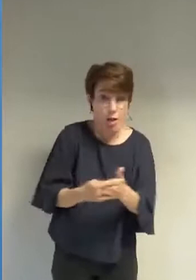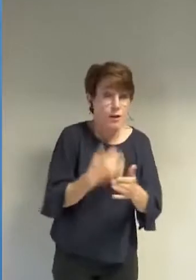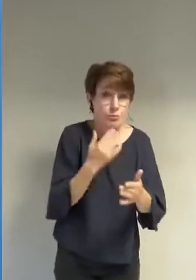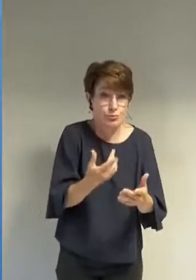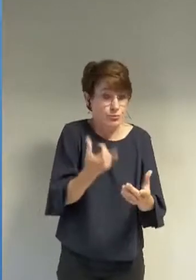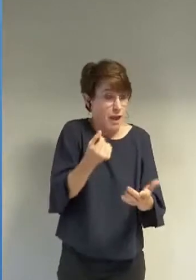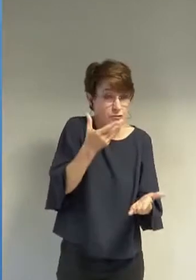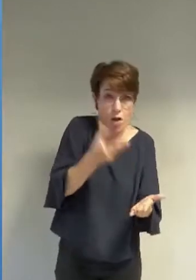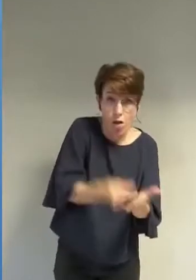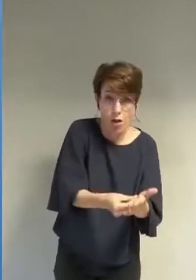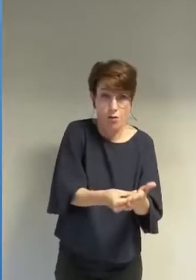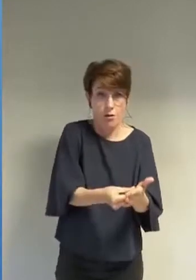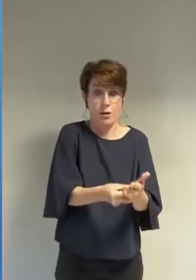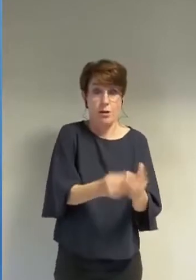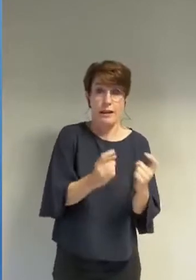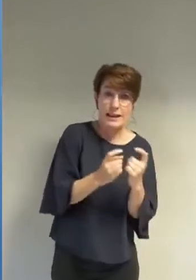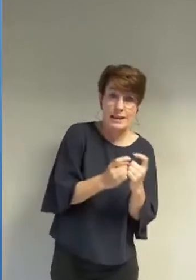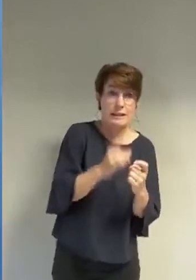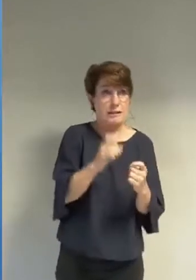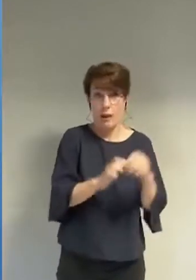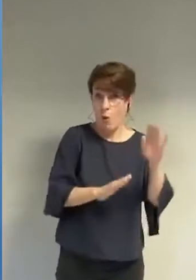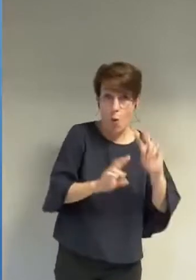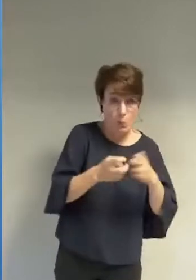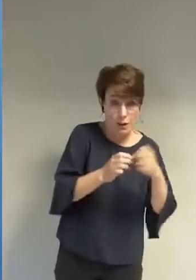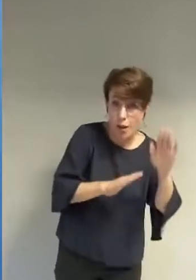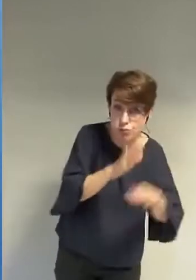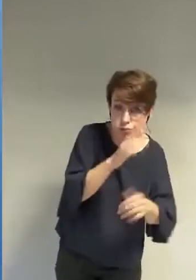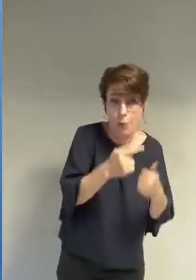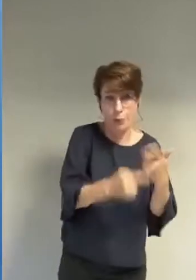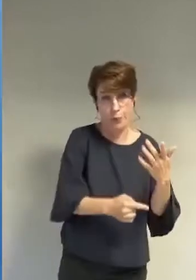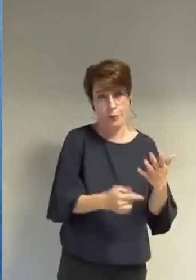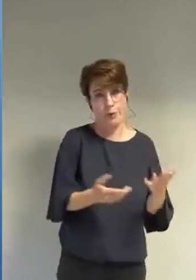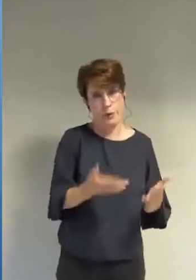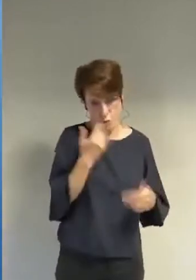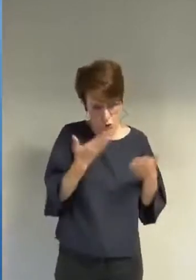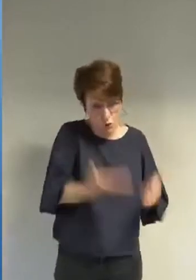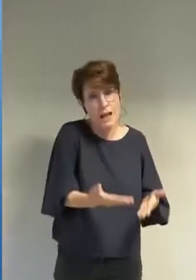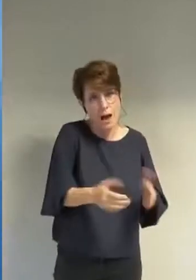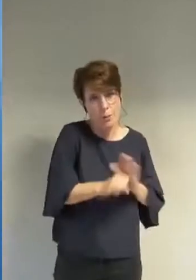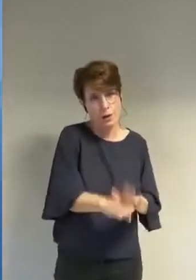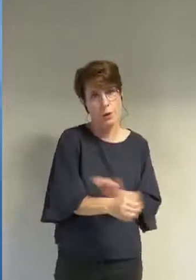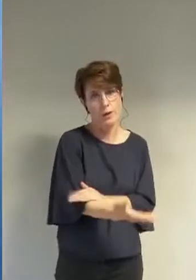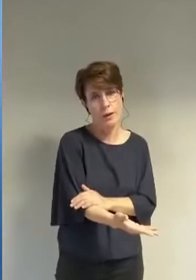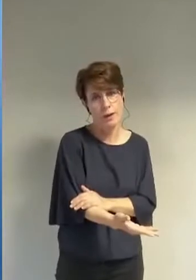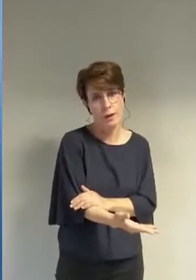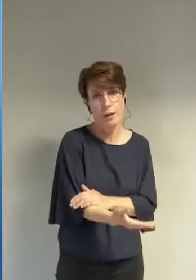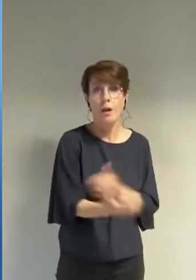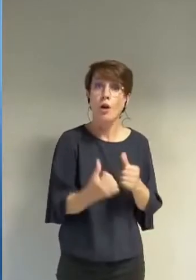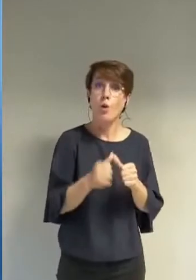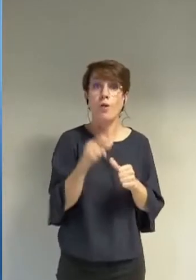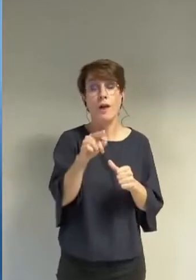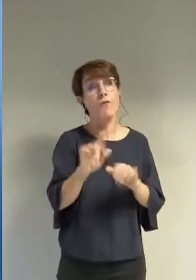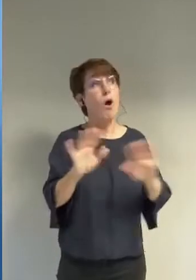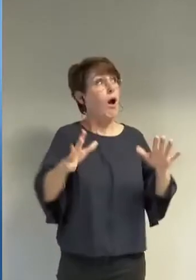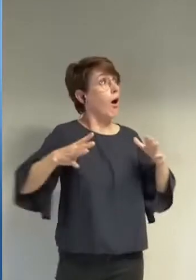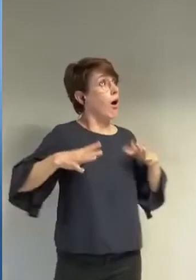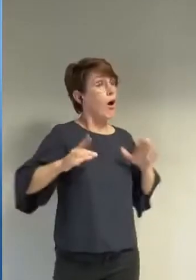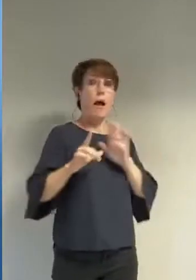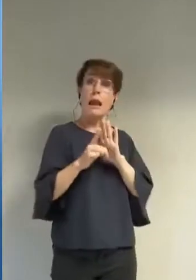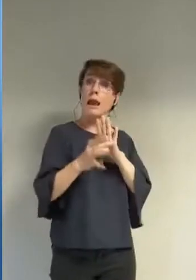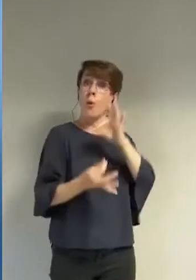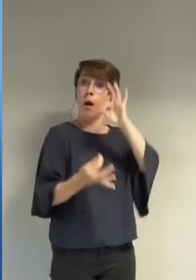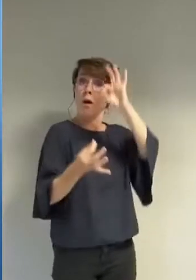'énergie qui s'envolent et vous d'ailleurs aussi vous vous retranchez derrière la loi pour changer en urgence le règlement des piscines de